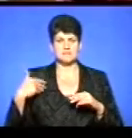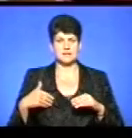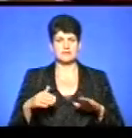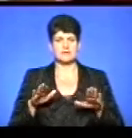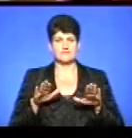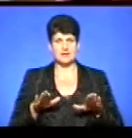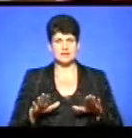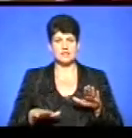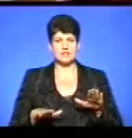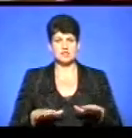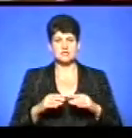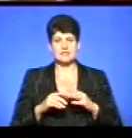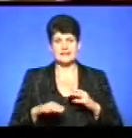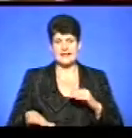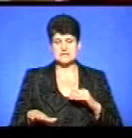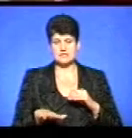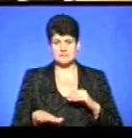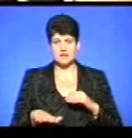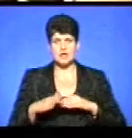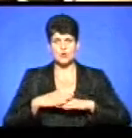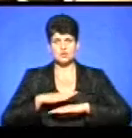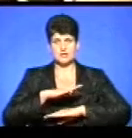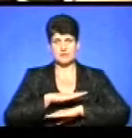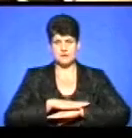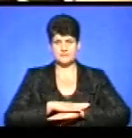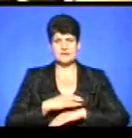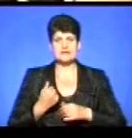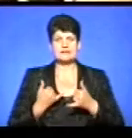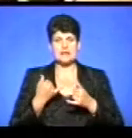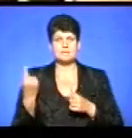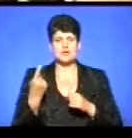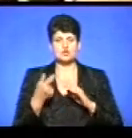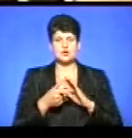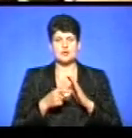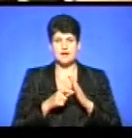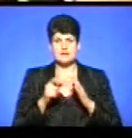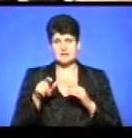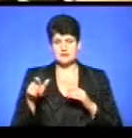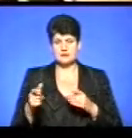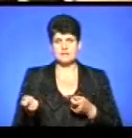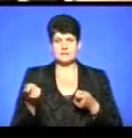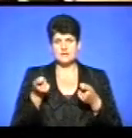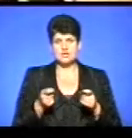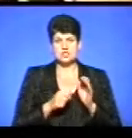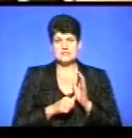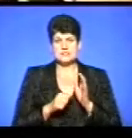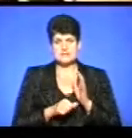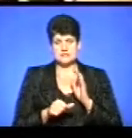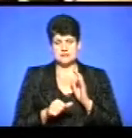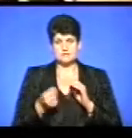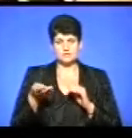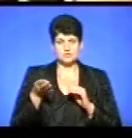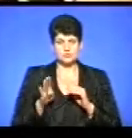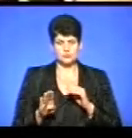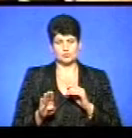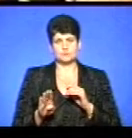землі, дві ручки на парт. Для першокласників надійшло до нас 60 комплектів парт і